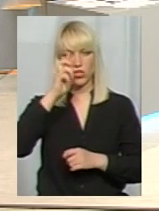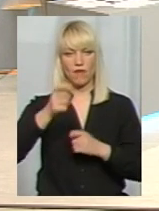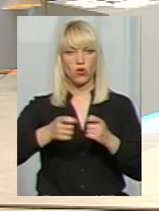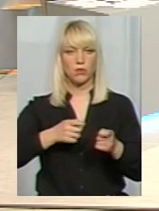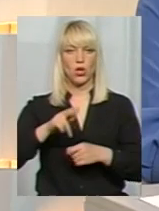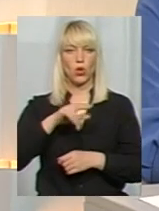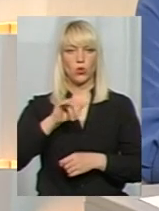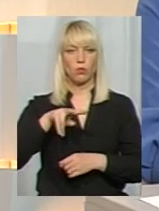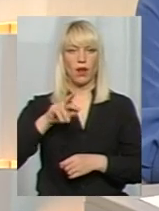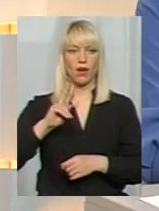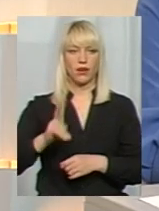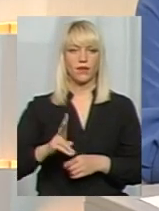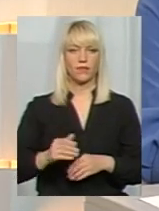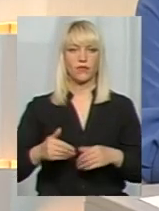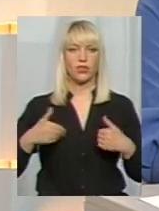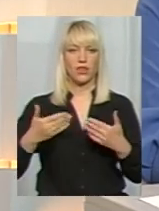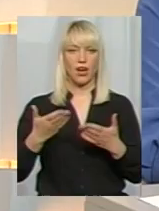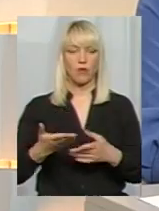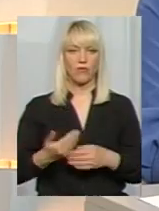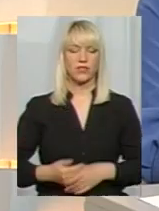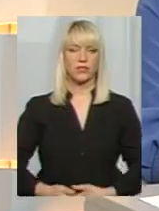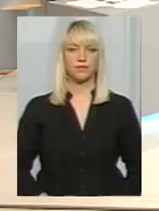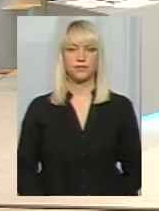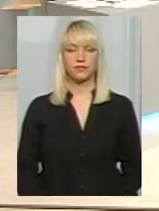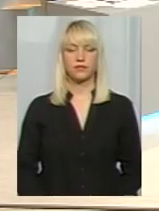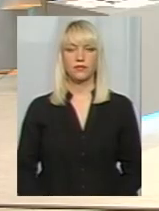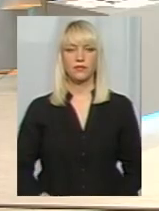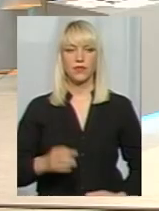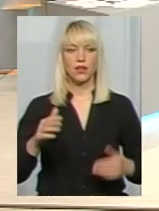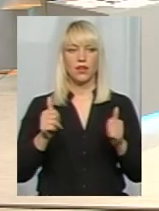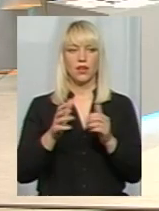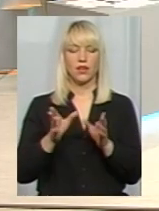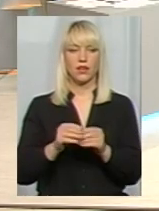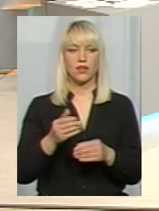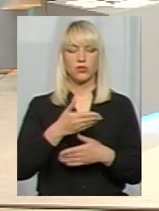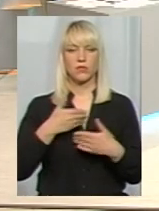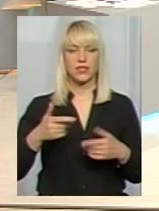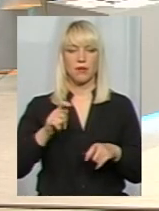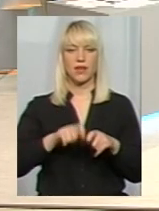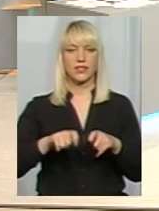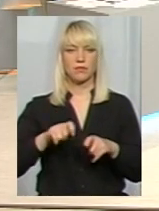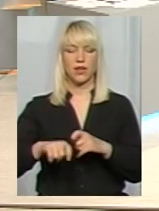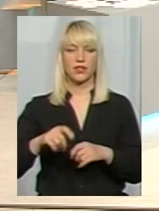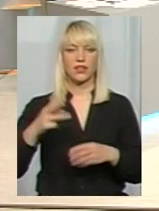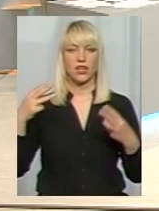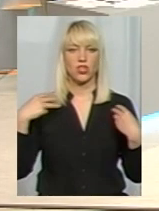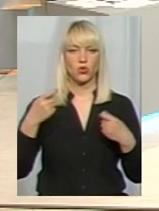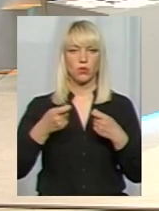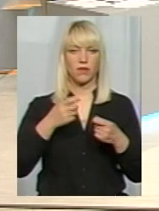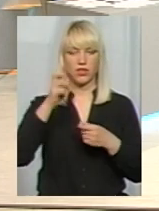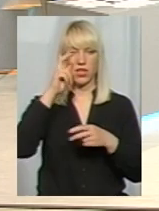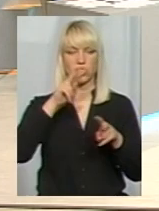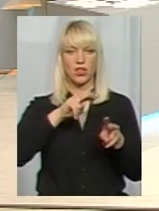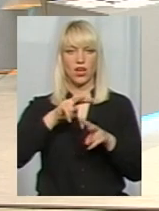Тетяною Дупляк. Вітаю вас, шановні телеглядачі. Разом із нами в студії експерти – начальник управління державного